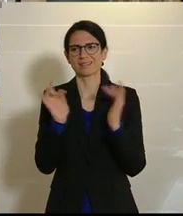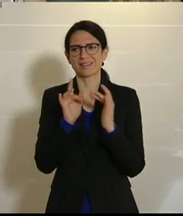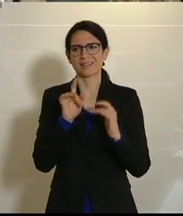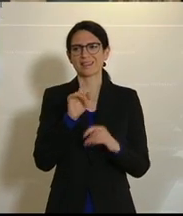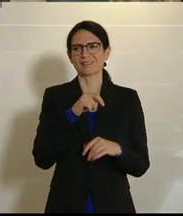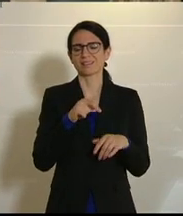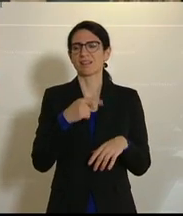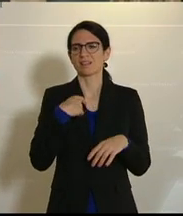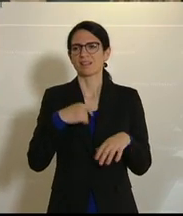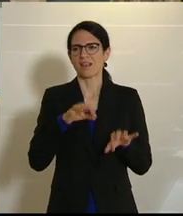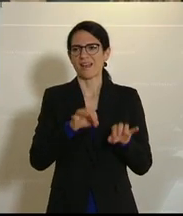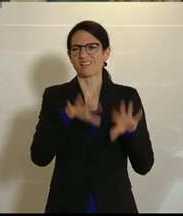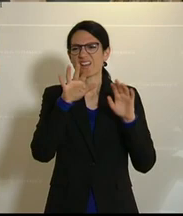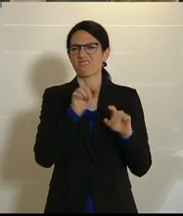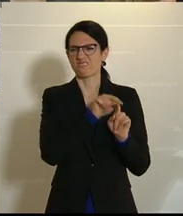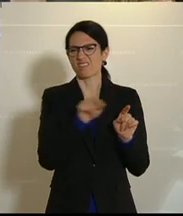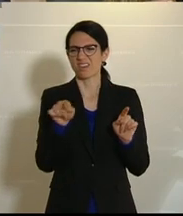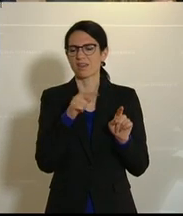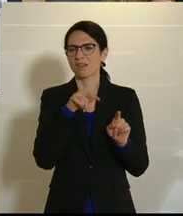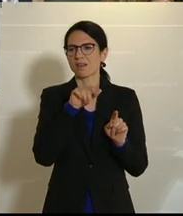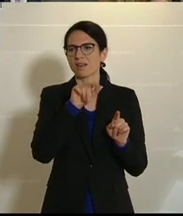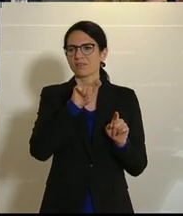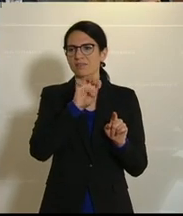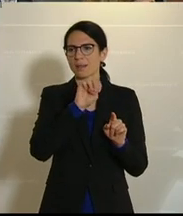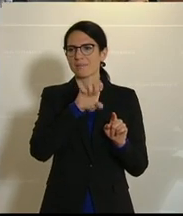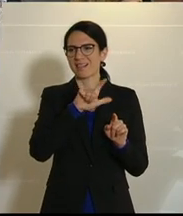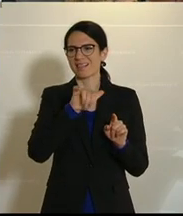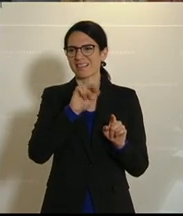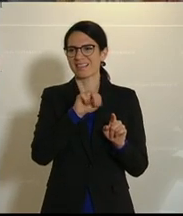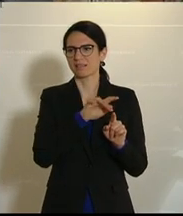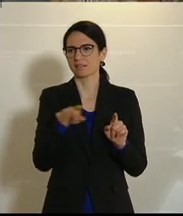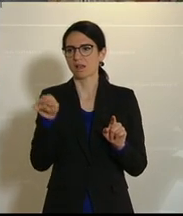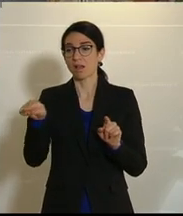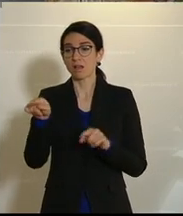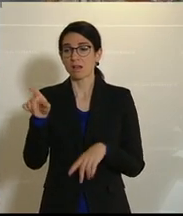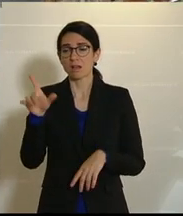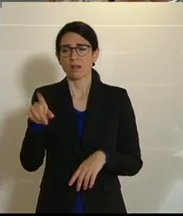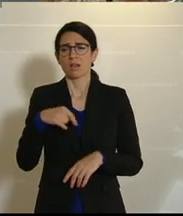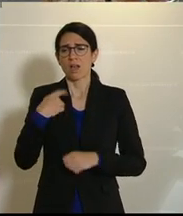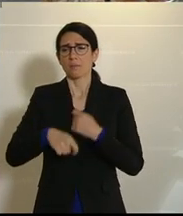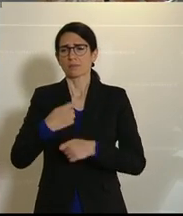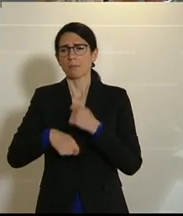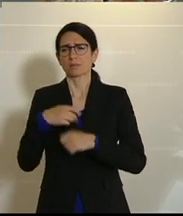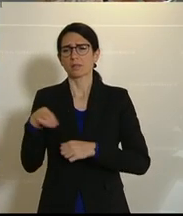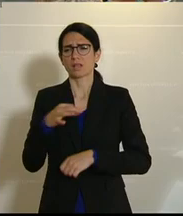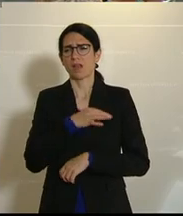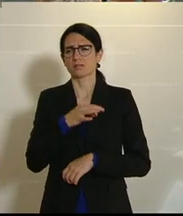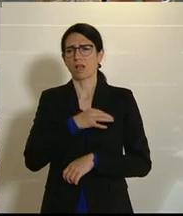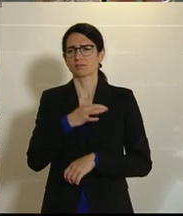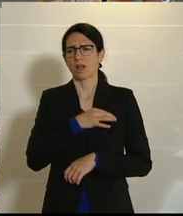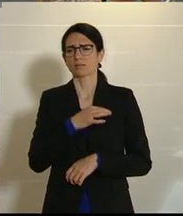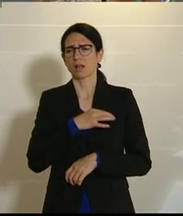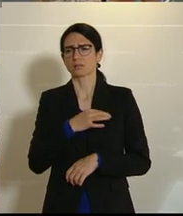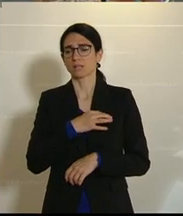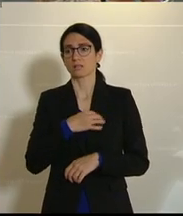initiiert haben. Da haben Sie sich auch nicht davor geschrecken lassen, mit der Angst zu arbeiten. Als dann später die